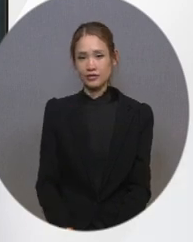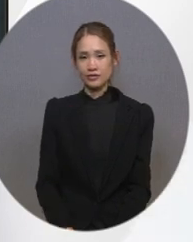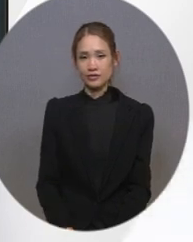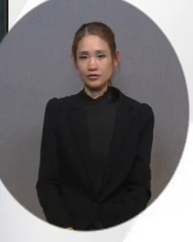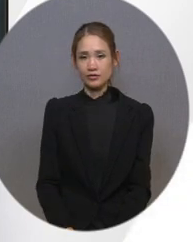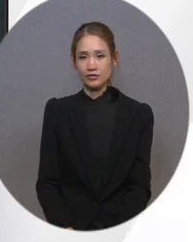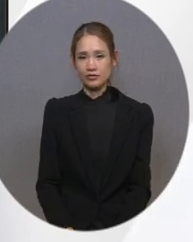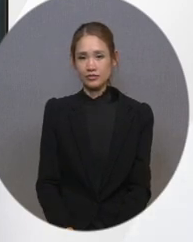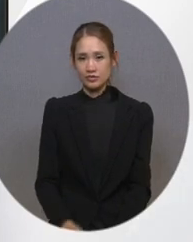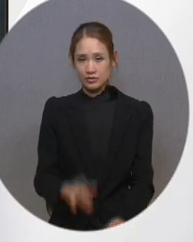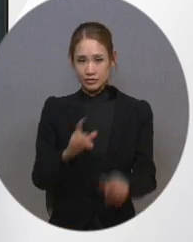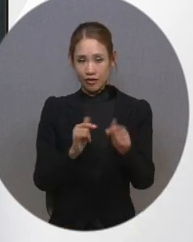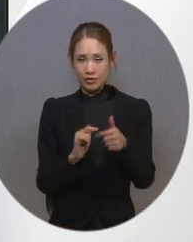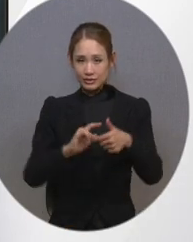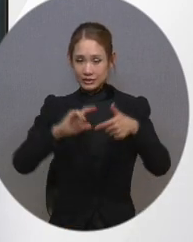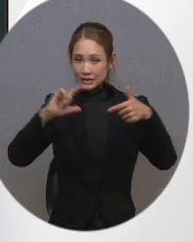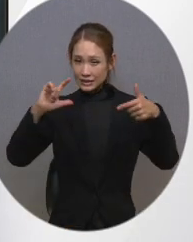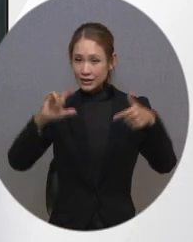매우 크게